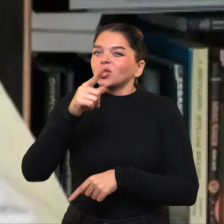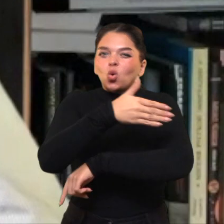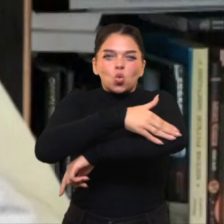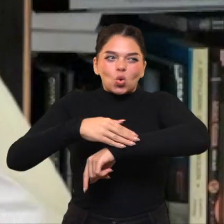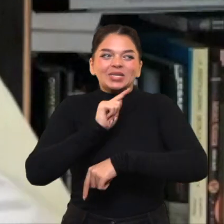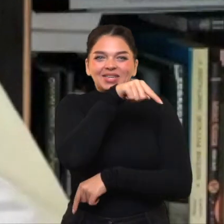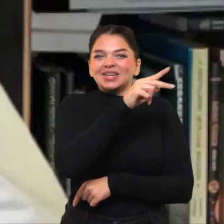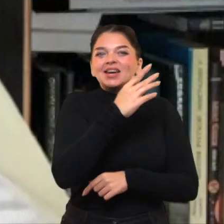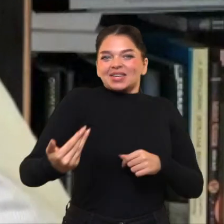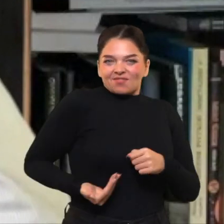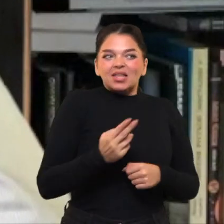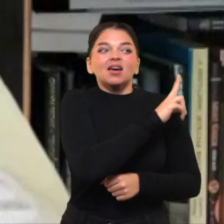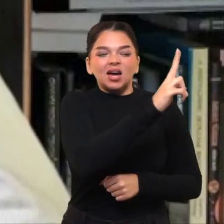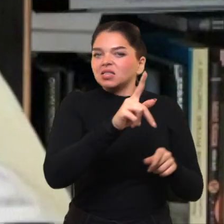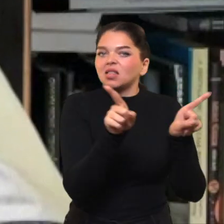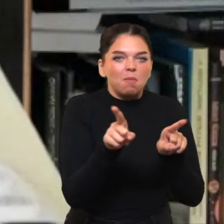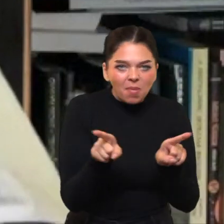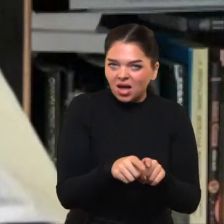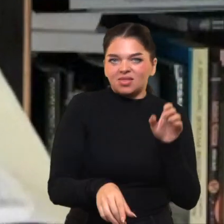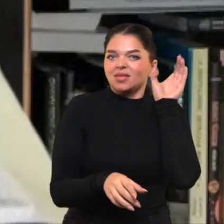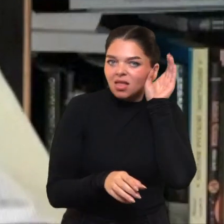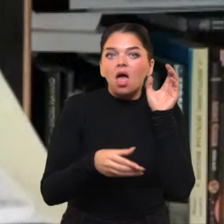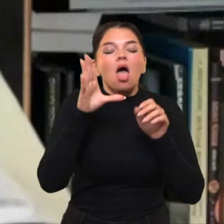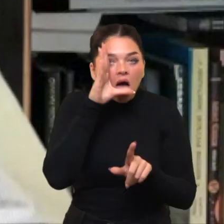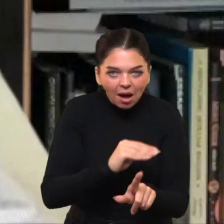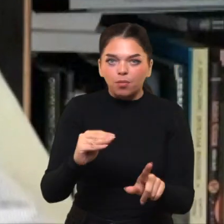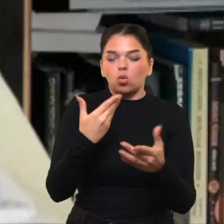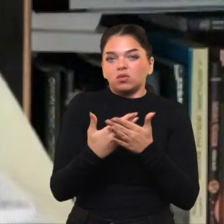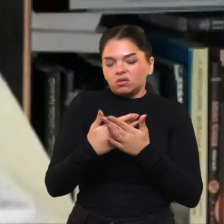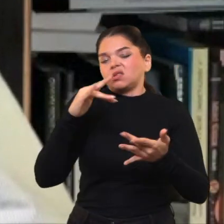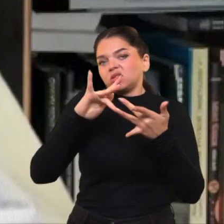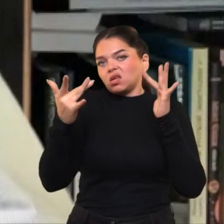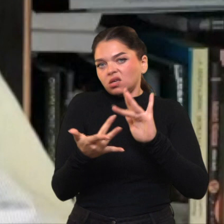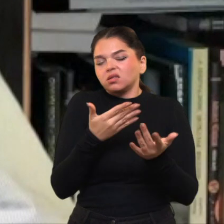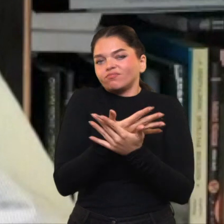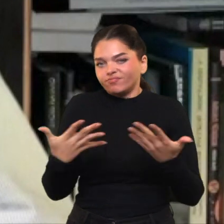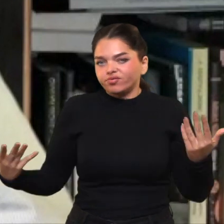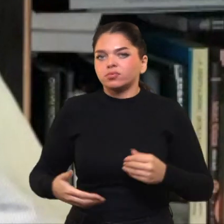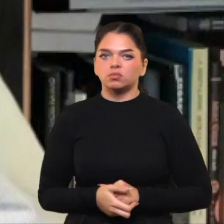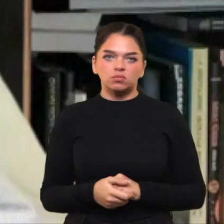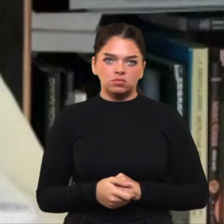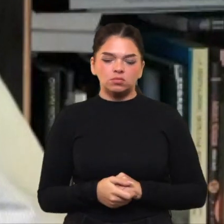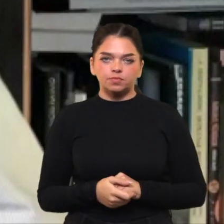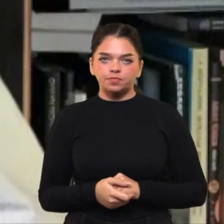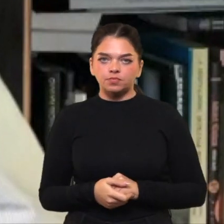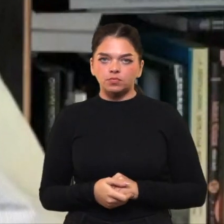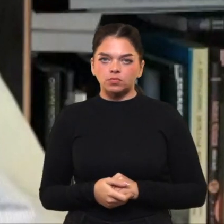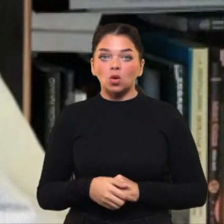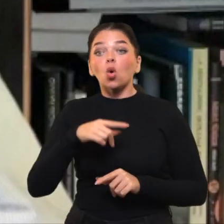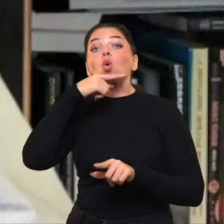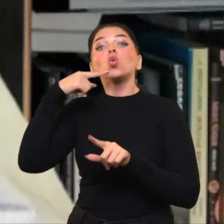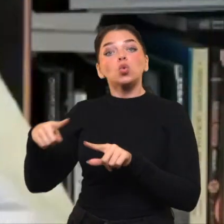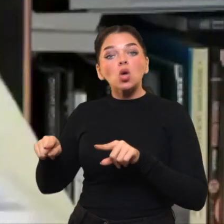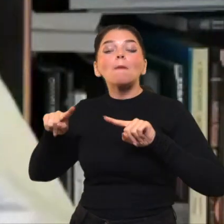neturėti kontakto su išorės pasauliu. Ir todėl tavo propaganda blogiau veikia už tavo teritorijos ribų. O va